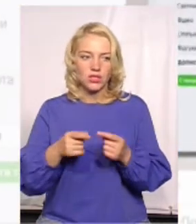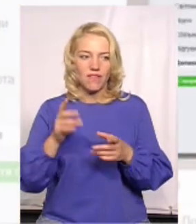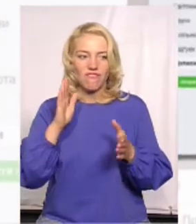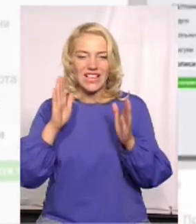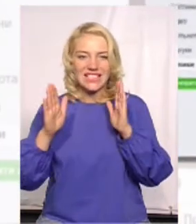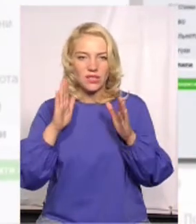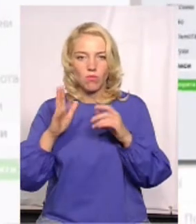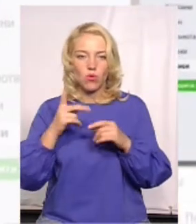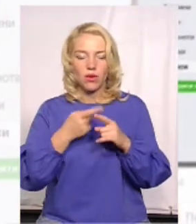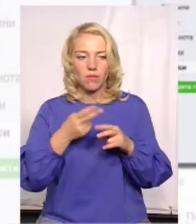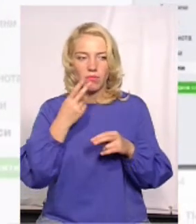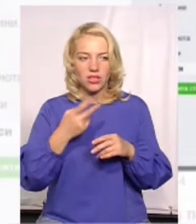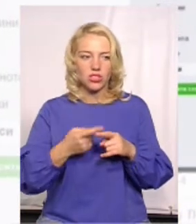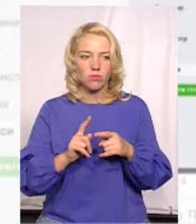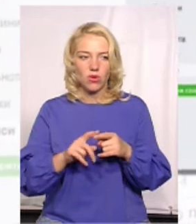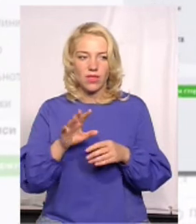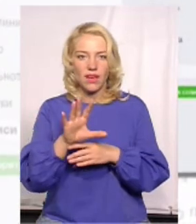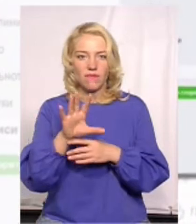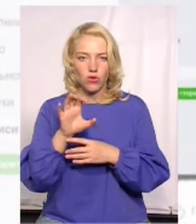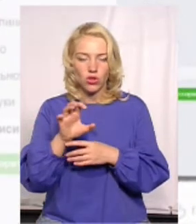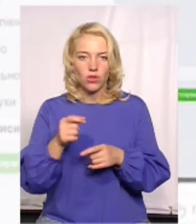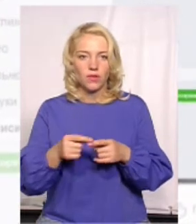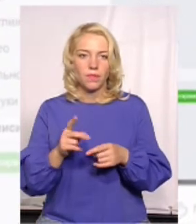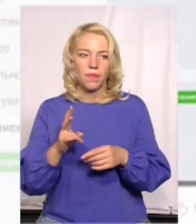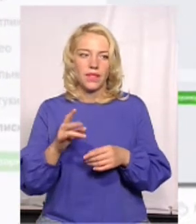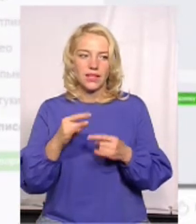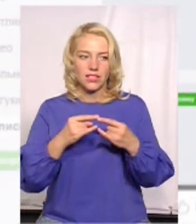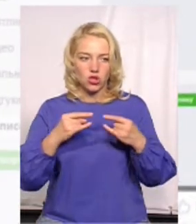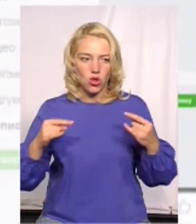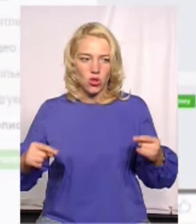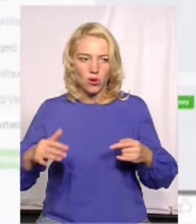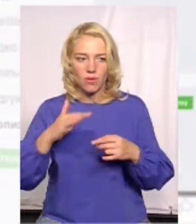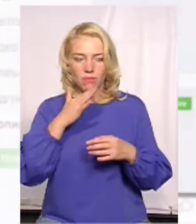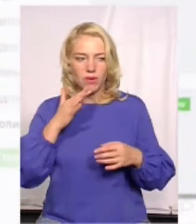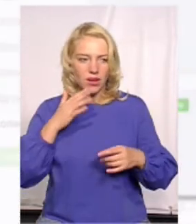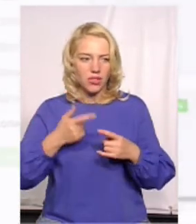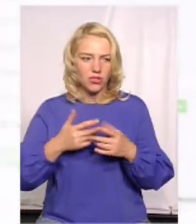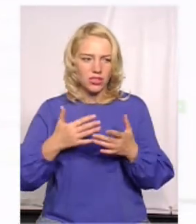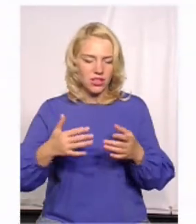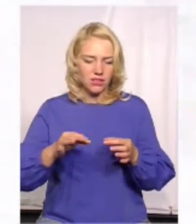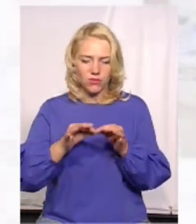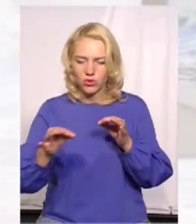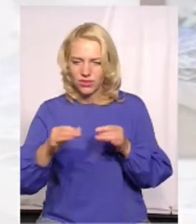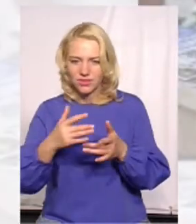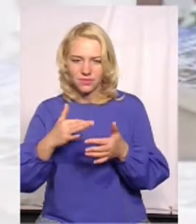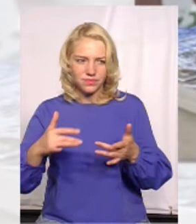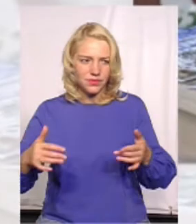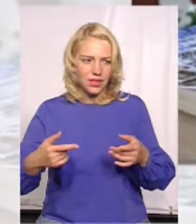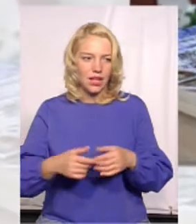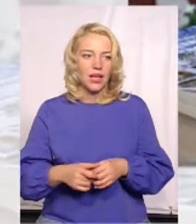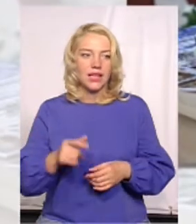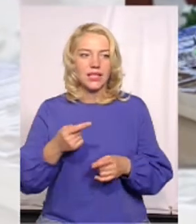фотографію, де, ось ми бачимо і зараз на екрані, де за столом у дівчинки багато магнітиків, брилків і також